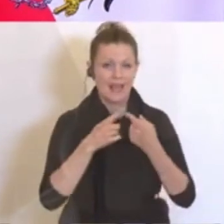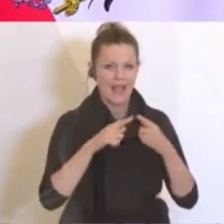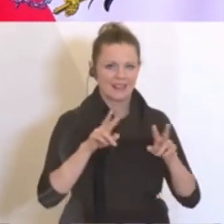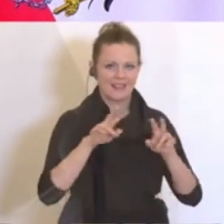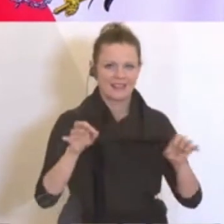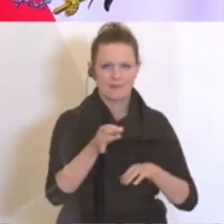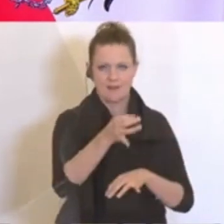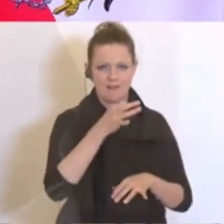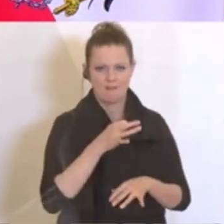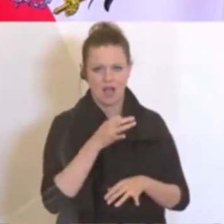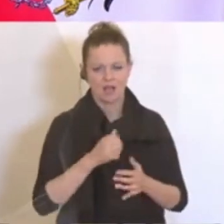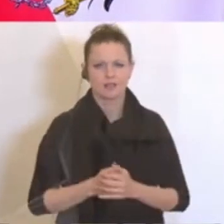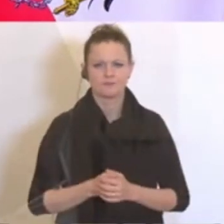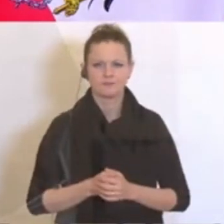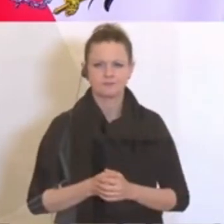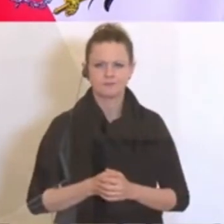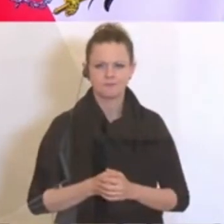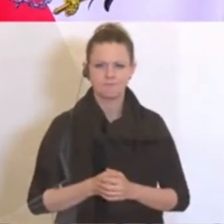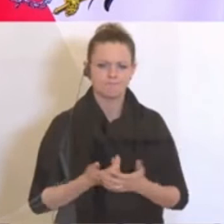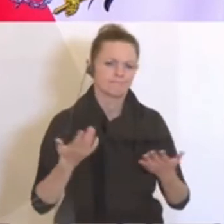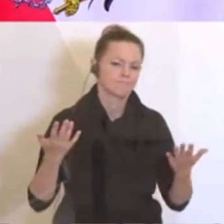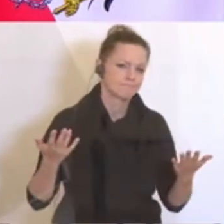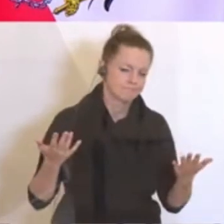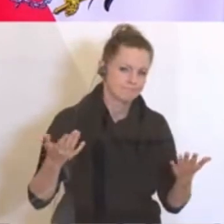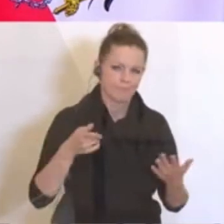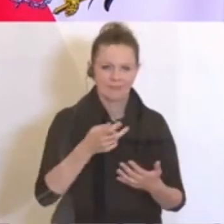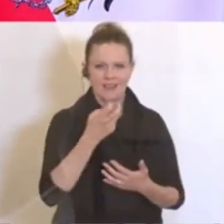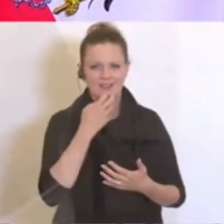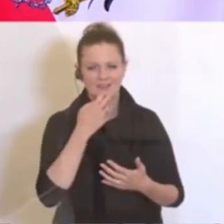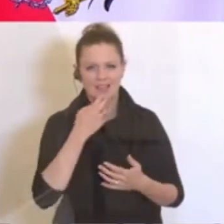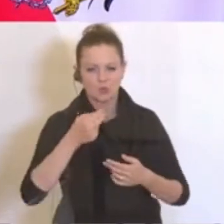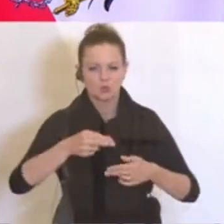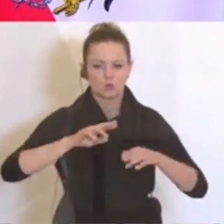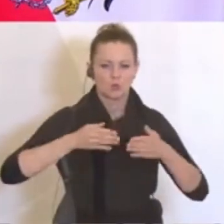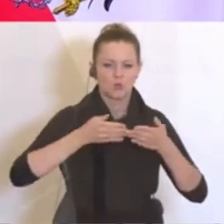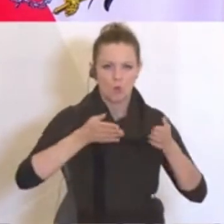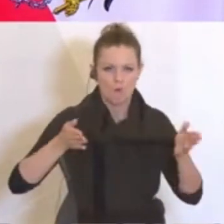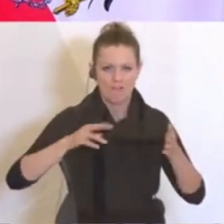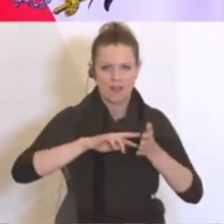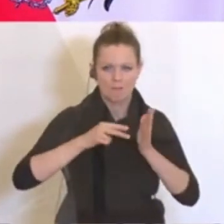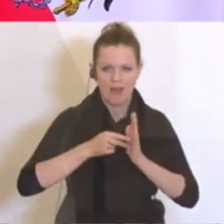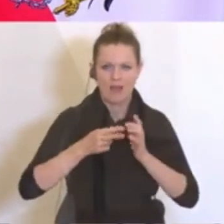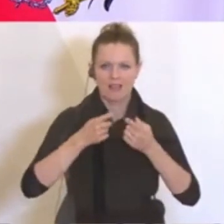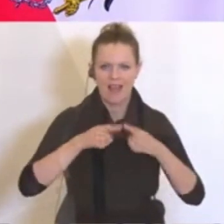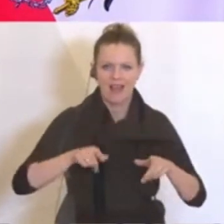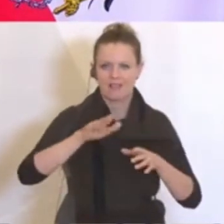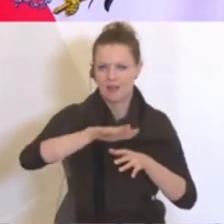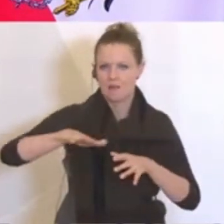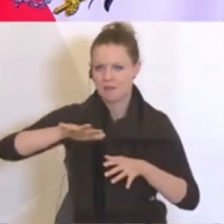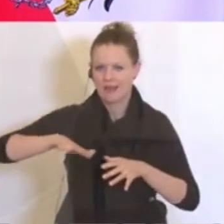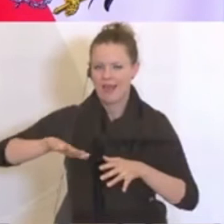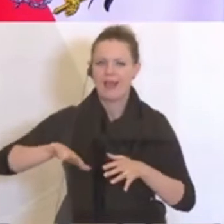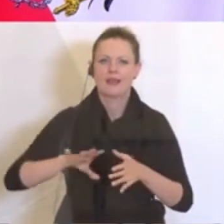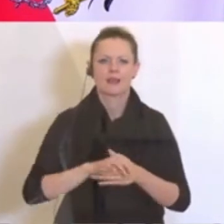Frage, was die, wenn Sie so wollen, Hochfahrpläne in anderen Sektoren betrifft, jetzt Bezug habend aber